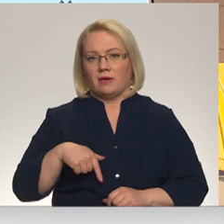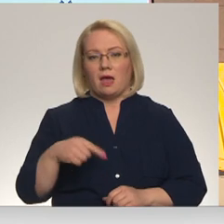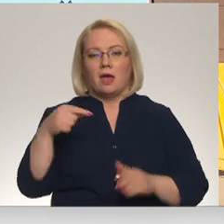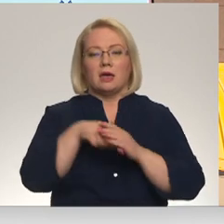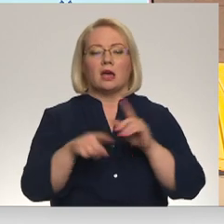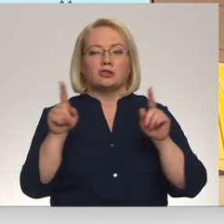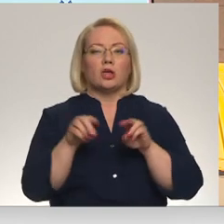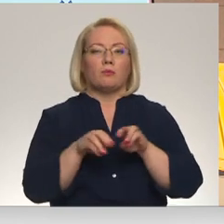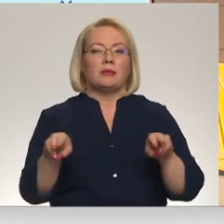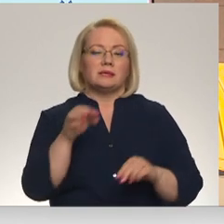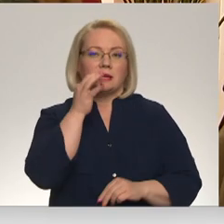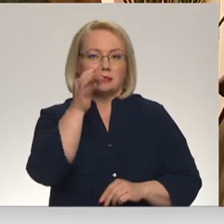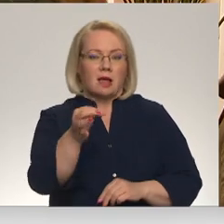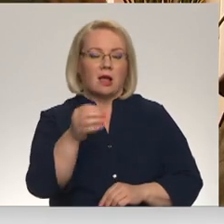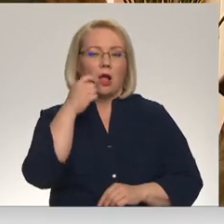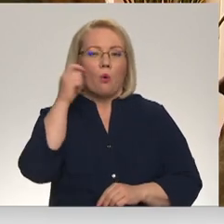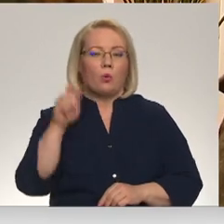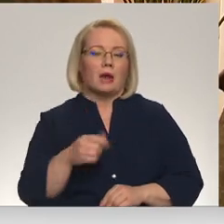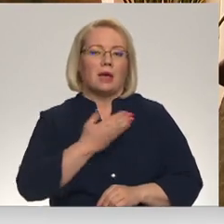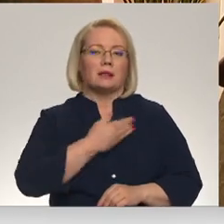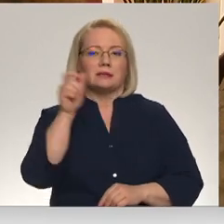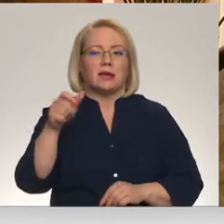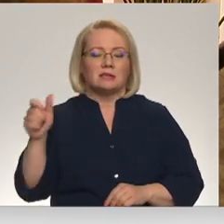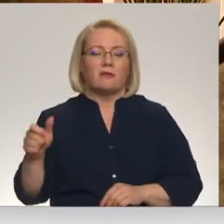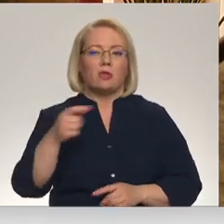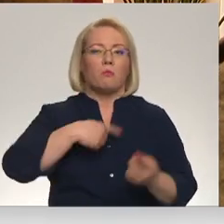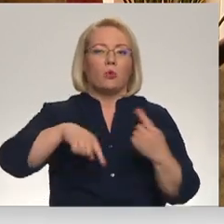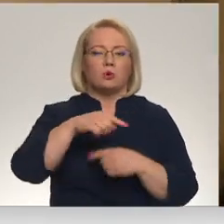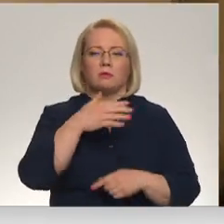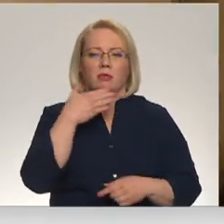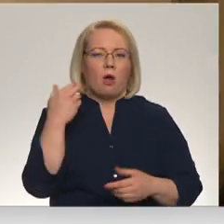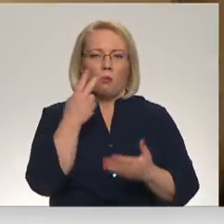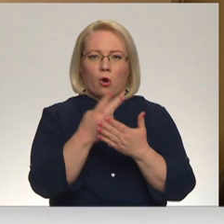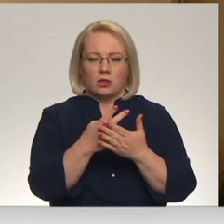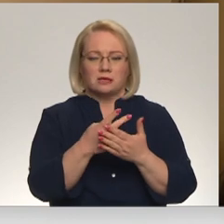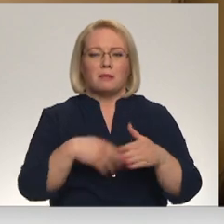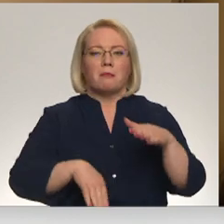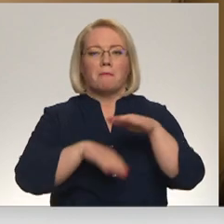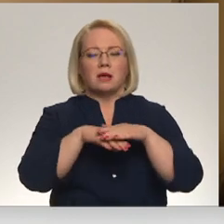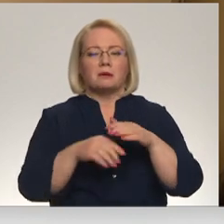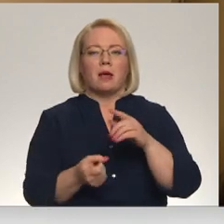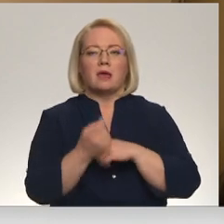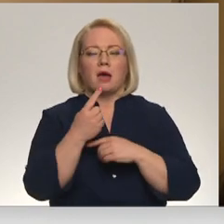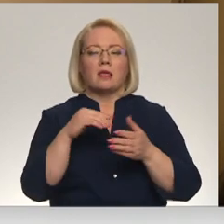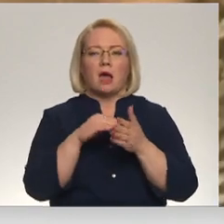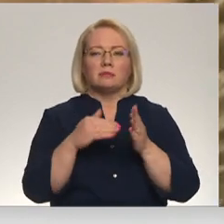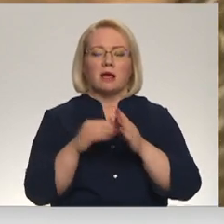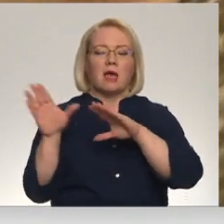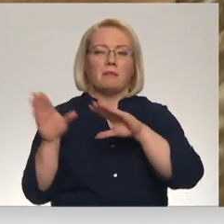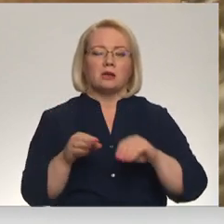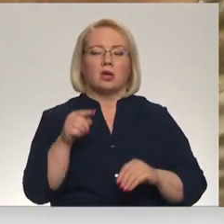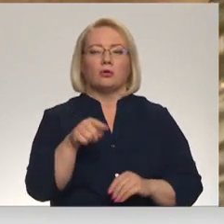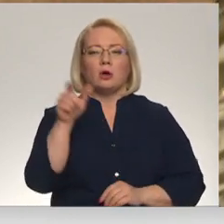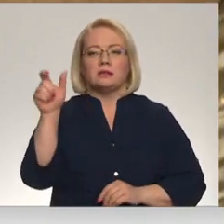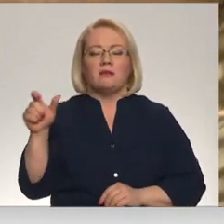Iešļietu ministrija norāda, ka Ukrainas civiliedzīvotāju plūsu ir neprognozējami, taču maksimāli ir jārada apstākļi, lai mazinātu šo cilvēku